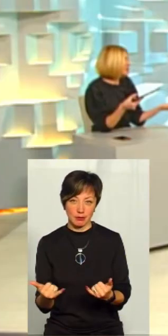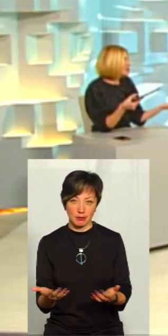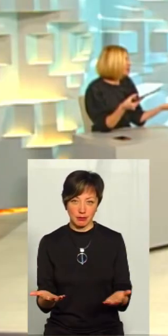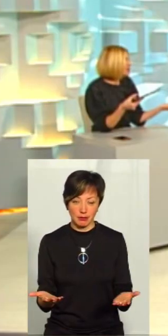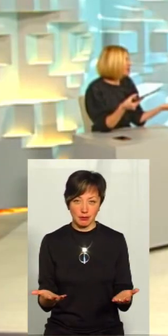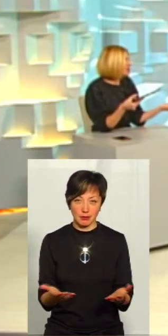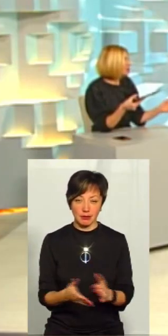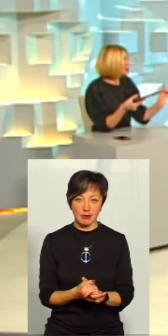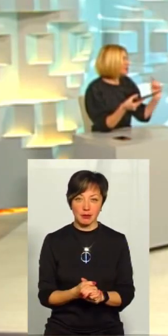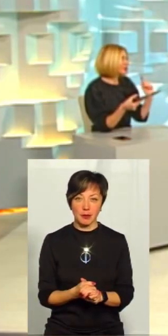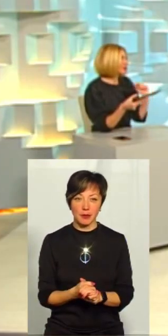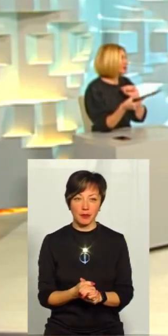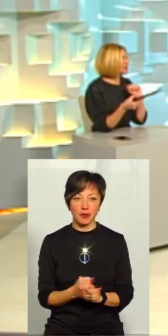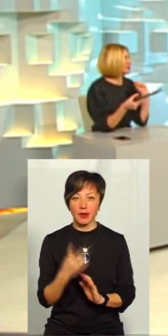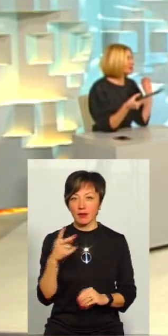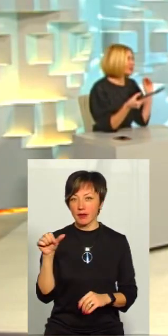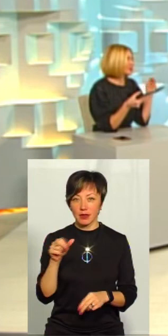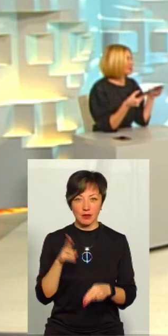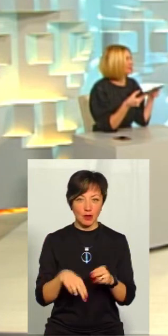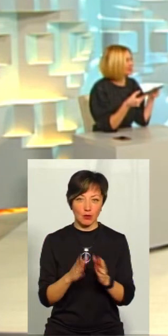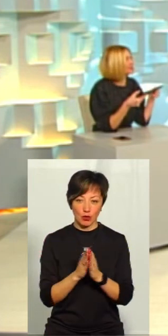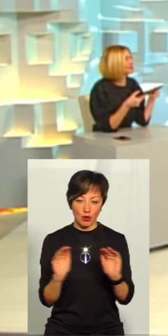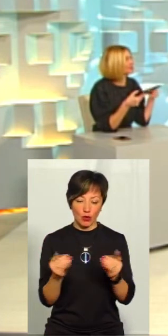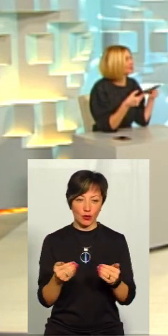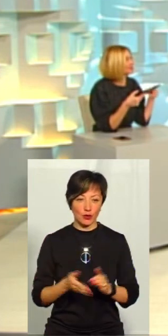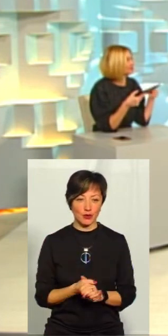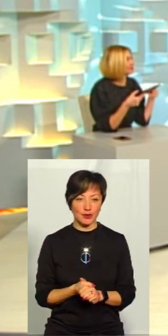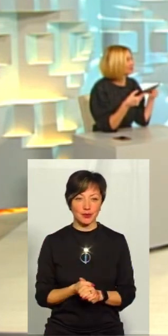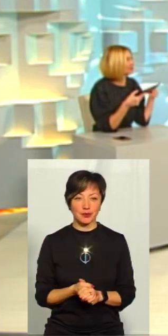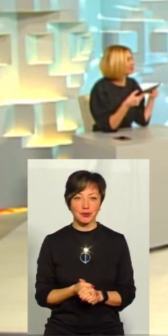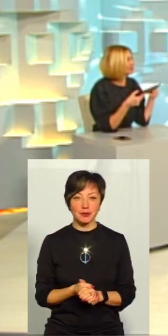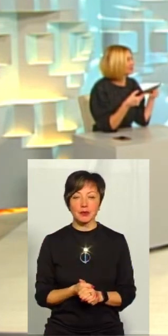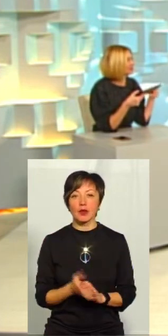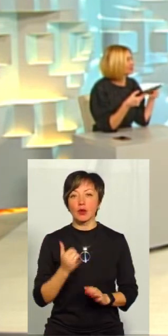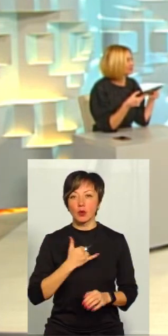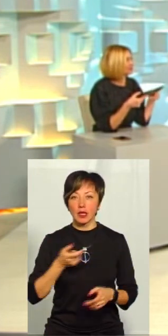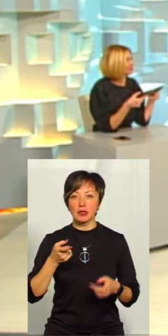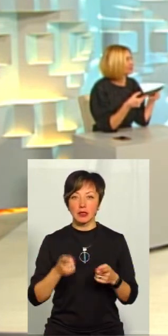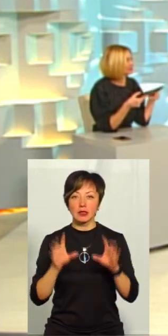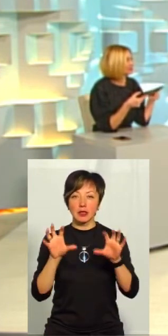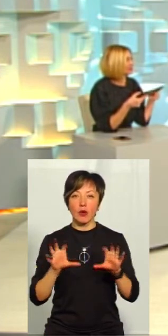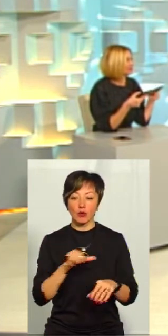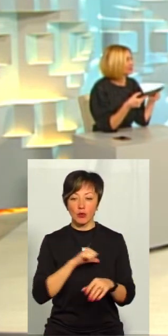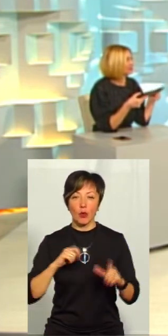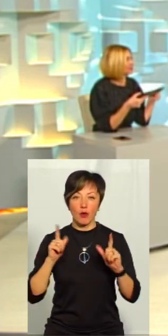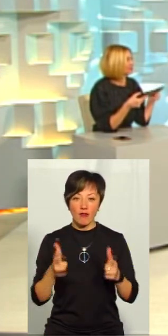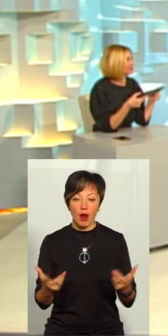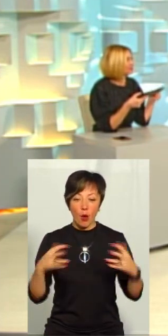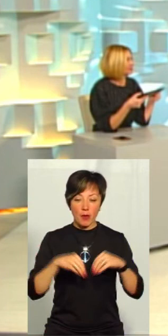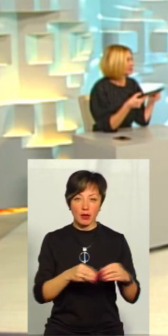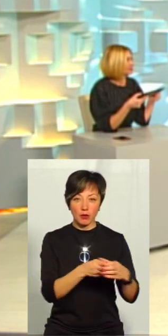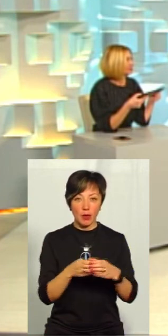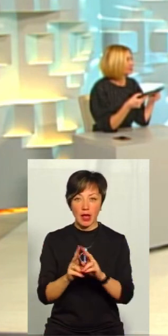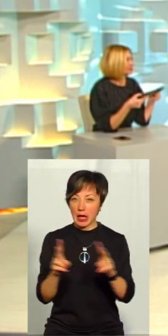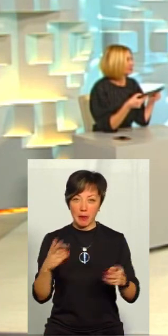Якісь рекомендації є уряду? Дві хвилинки до завершення, прошу, так стисло. Коротко, у нас діє закон про добровільне об'єднання громад. Він